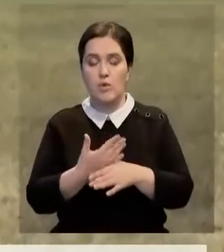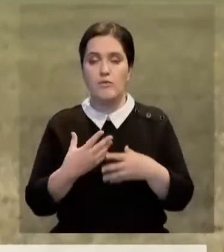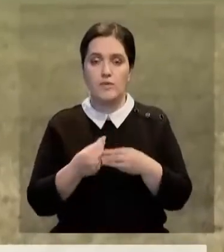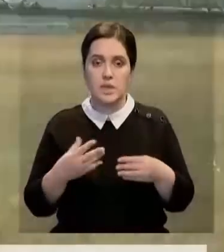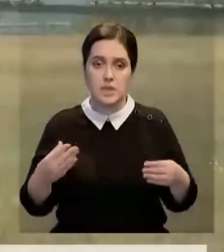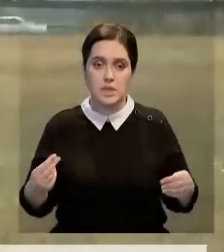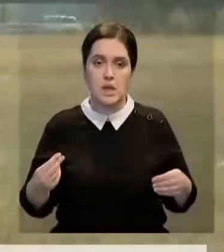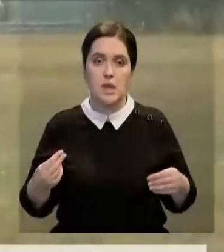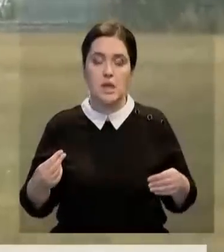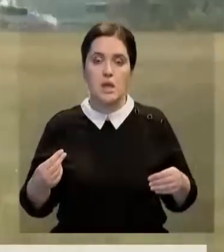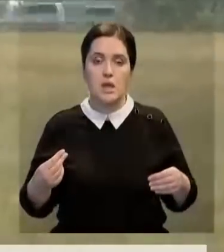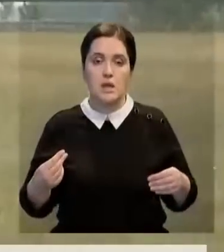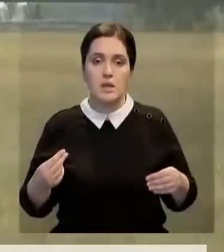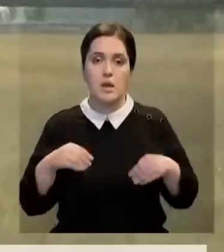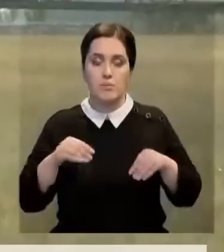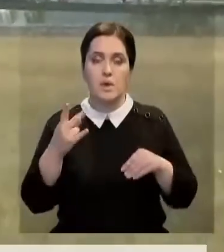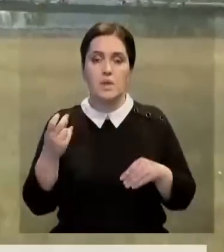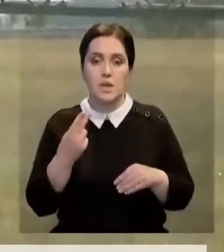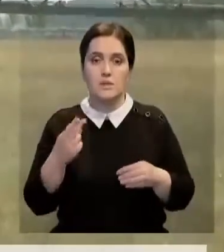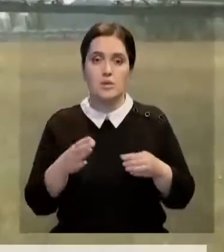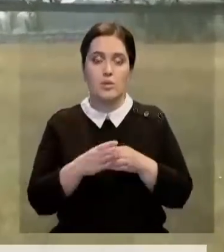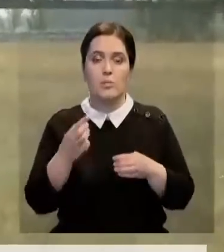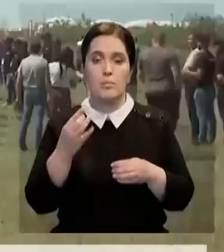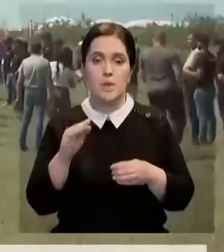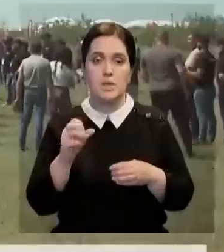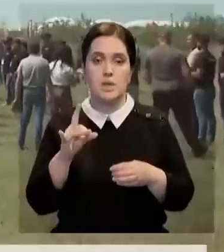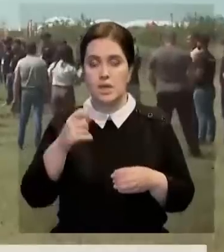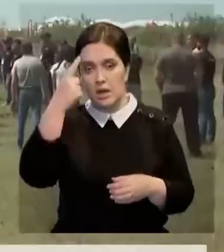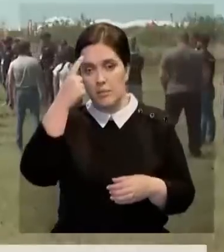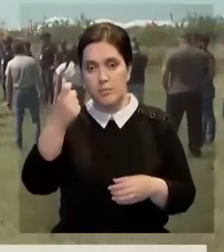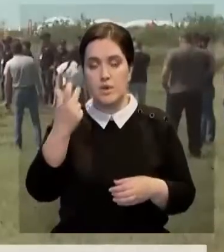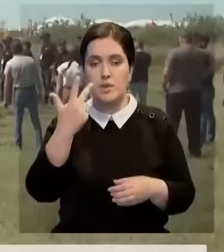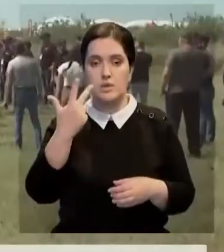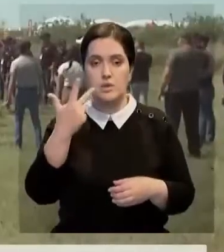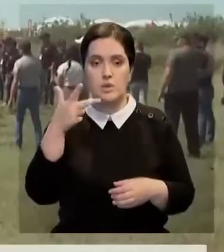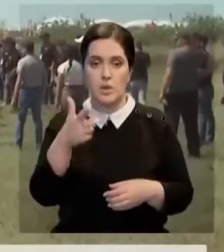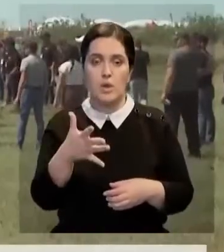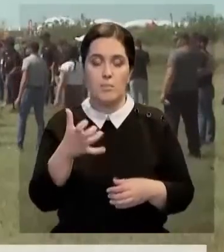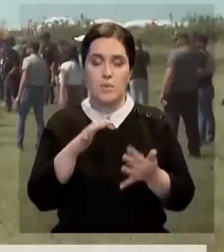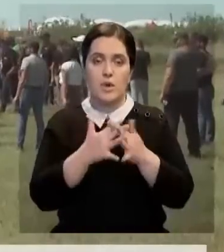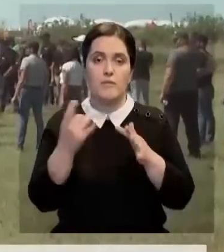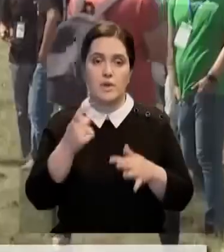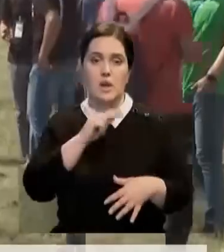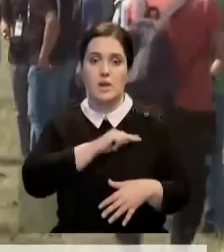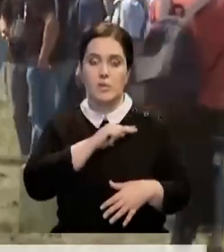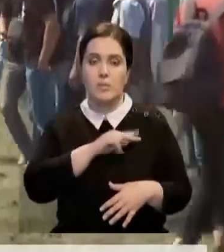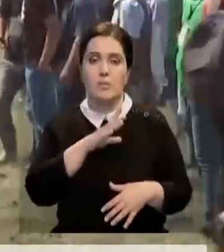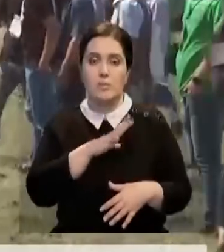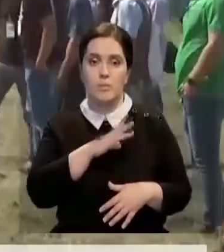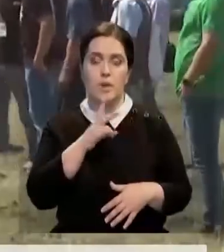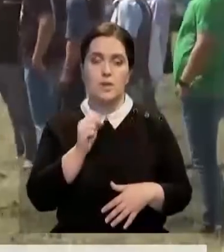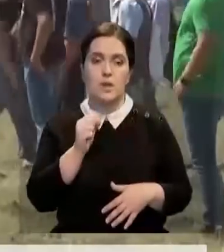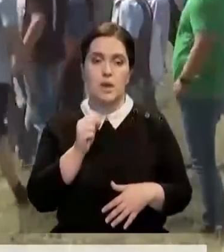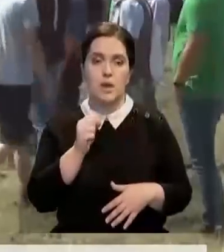полевых работ в дочернюю организацию нацхолдинга «Байтерек» уже обратилась в порядка 3,5 тысяч фермеров, а работы были проведены на свыше 3